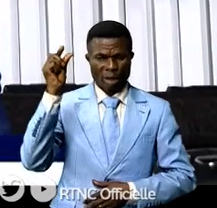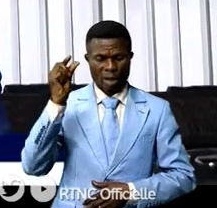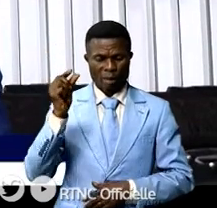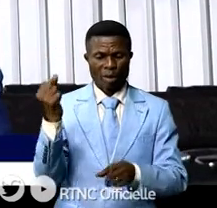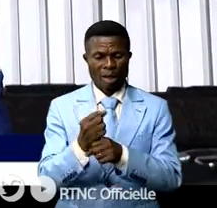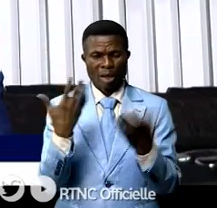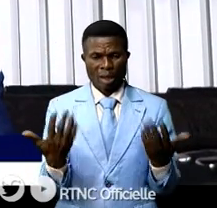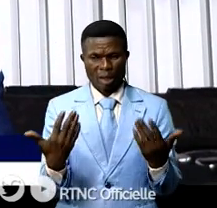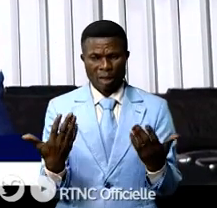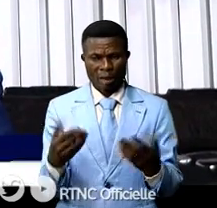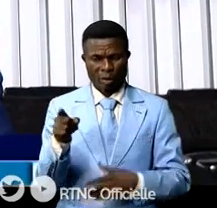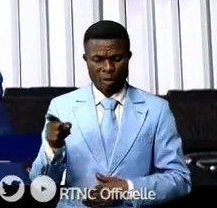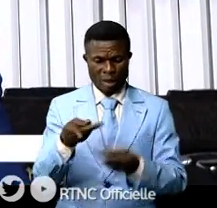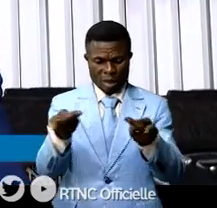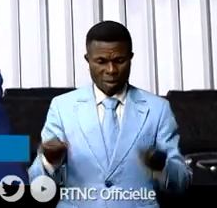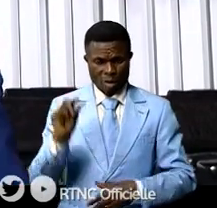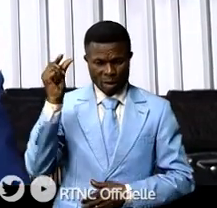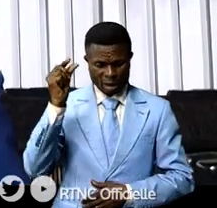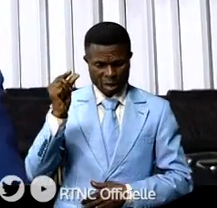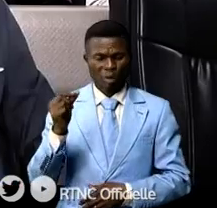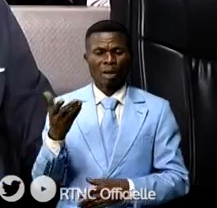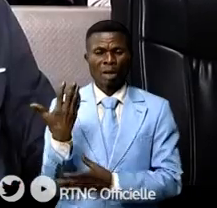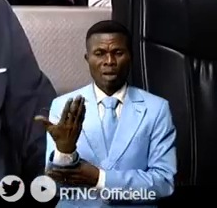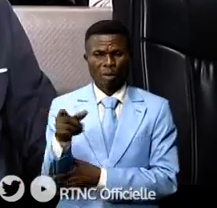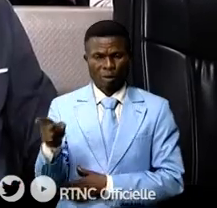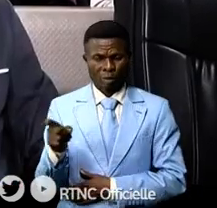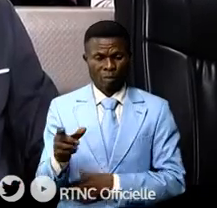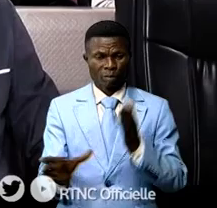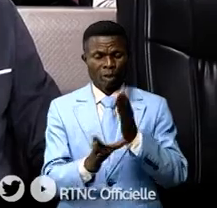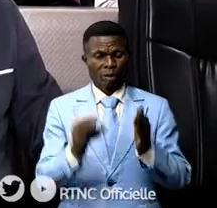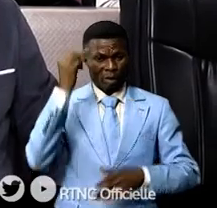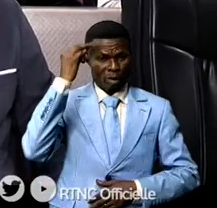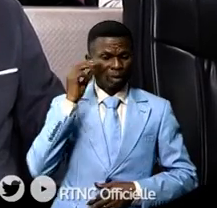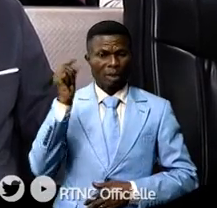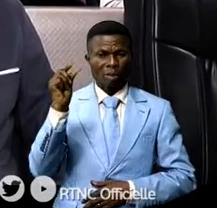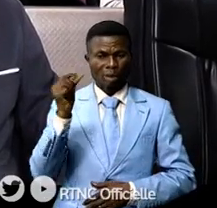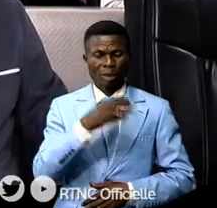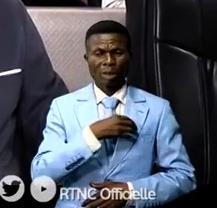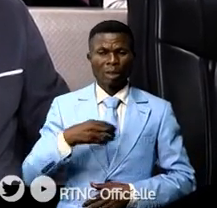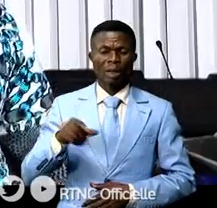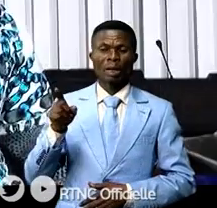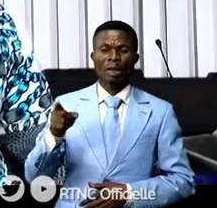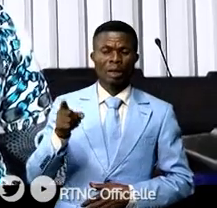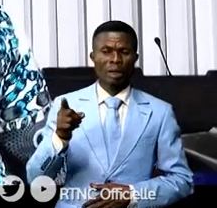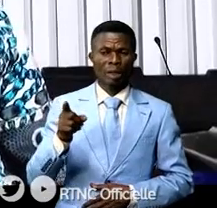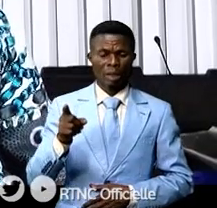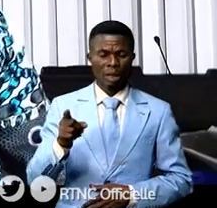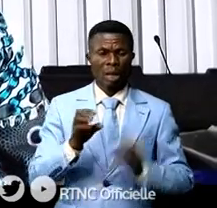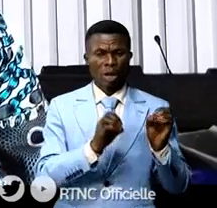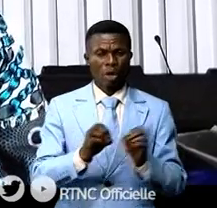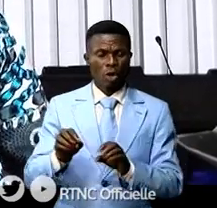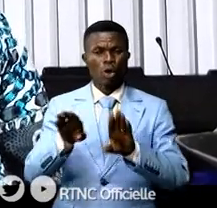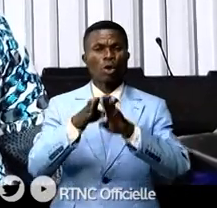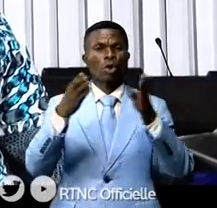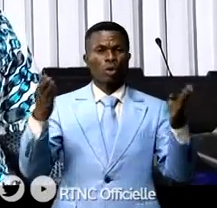artisanales et sur le site minier artisanal. La vice-ministre de Mines Alpha-Denise Lupetoutiloumbaye a procédé à l